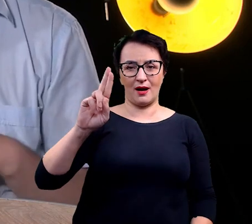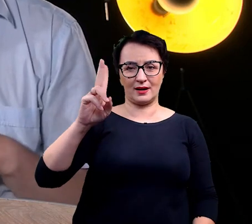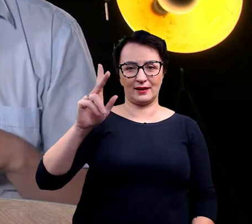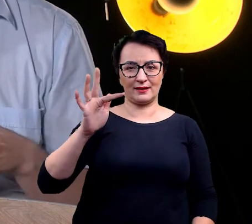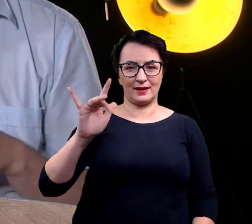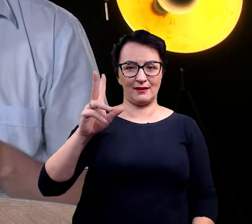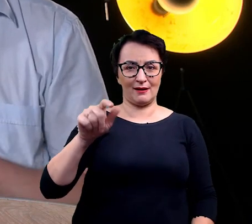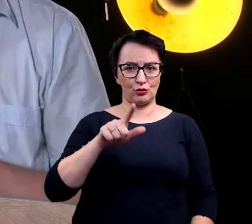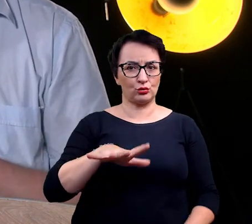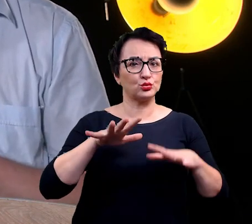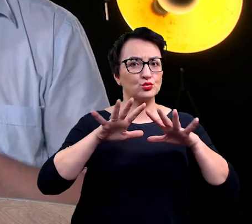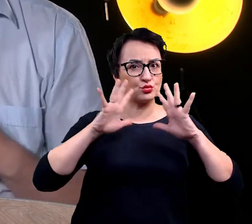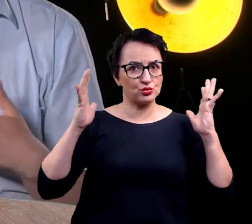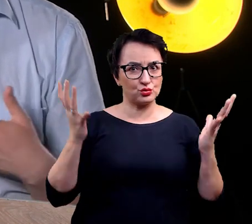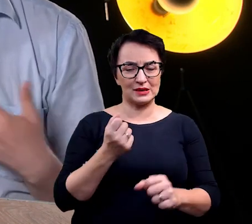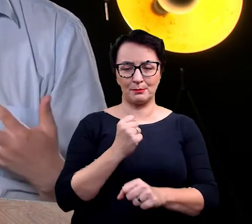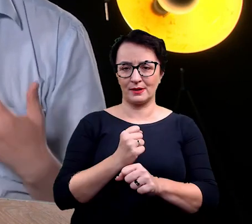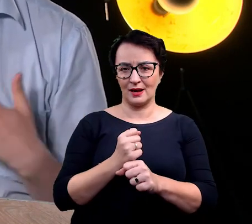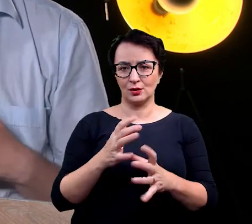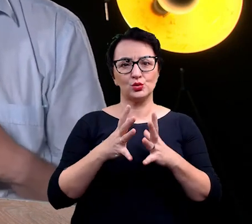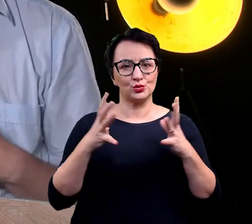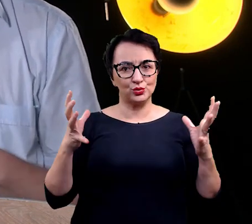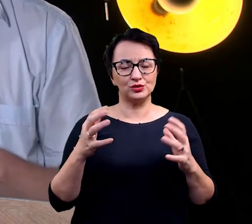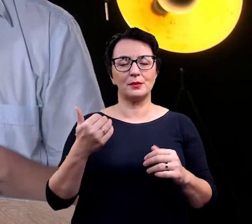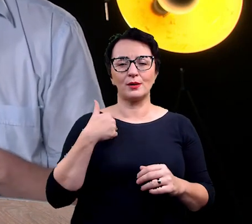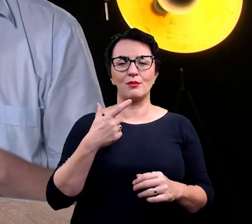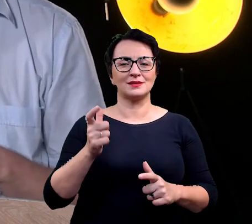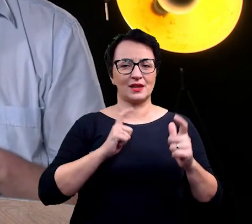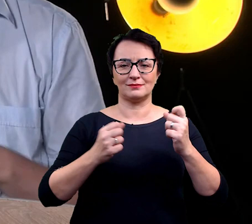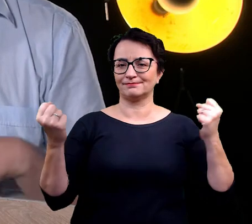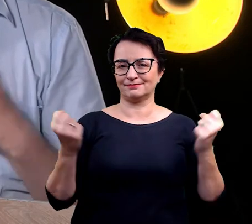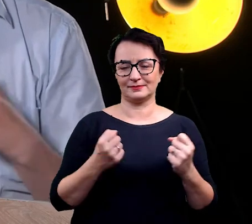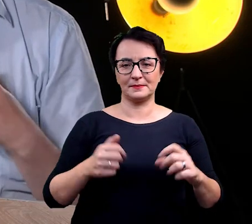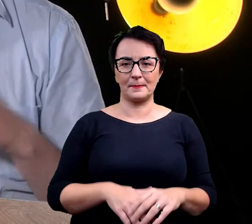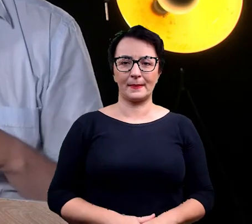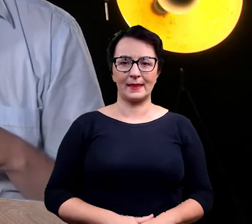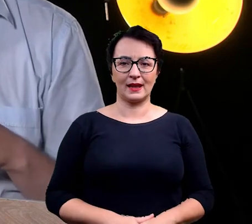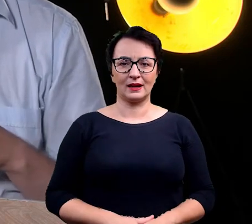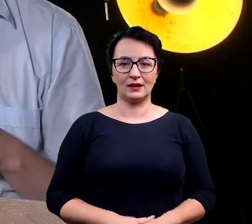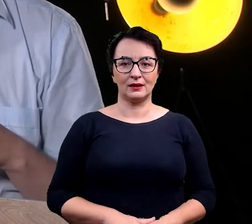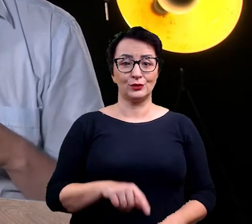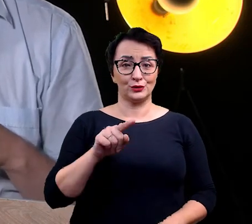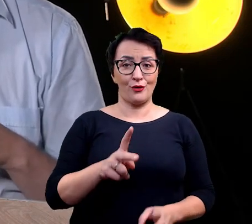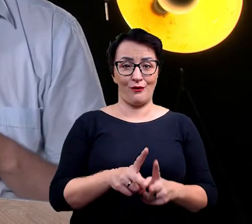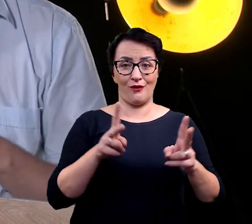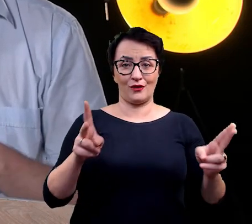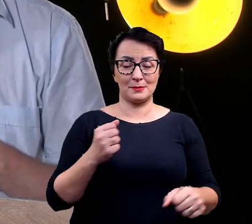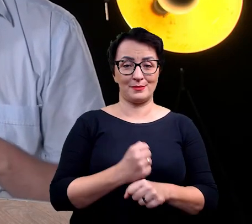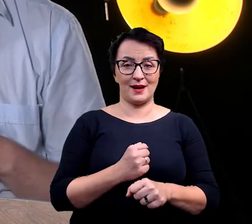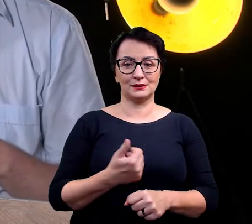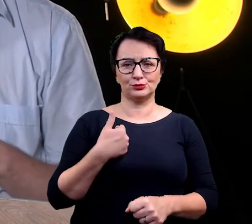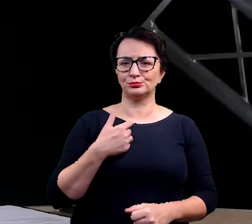duża praca i dała mi dużo satysfakcji ten okres pracy.